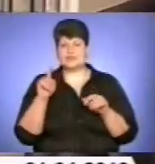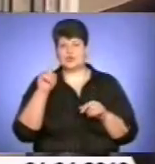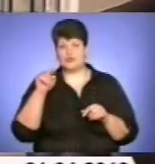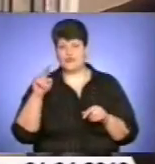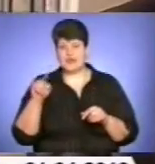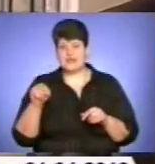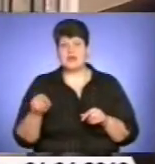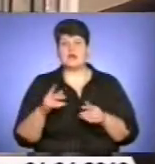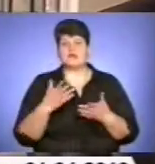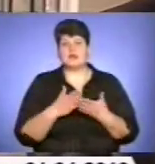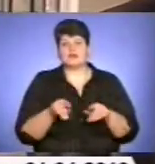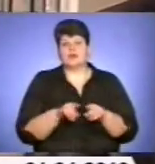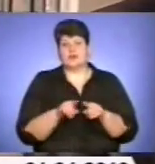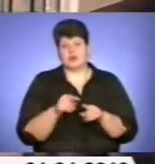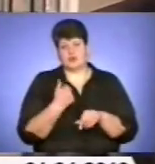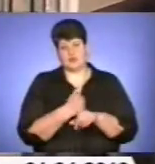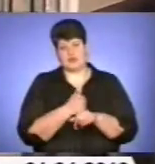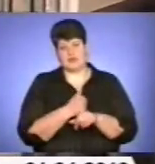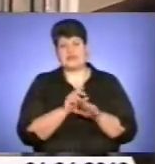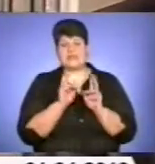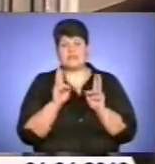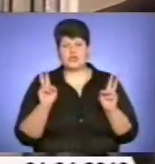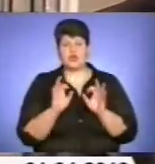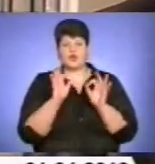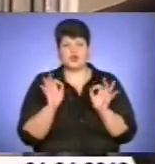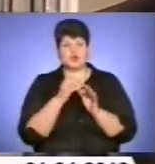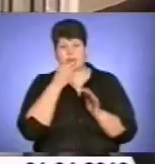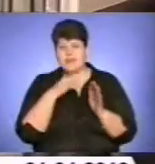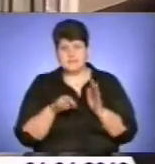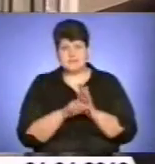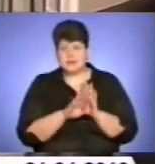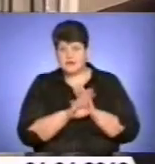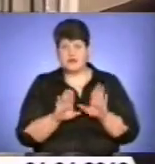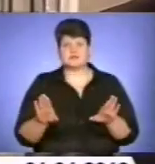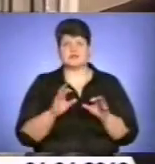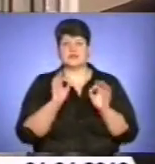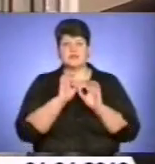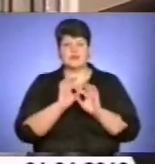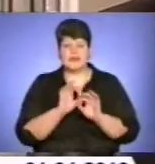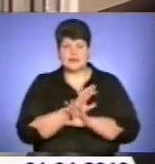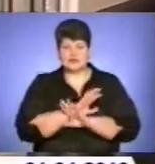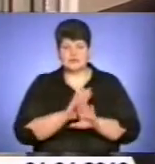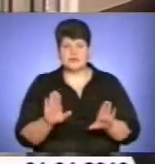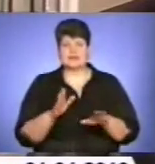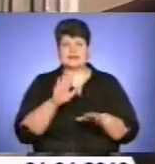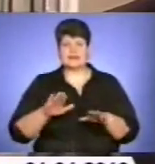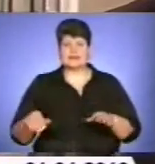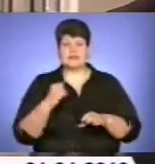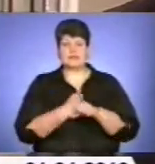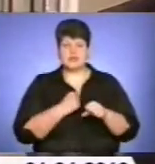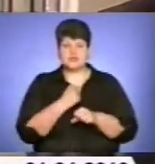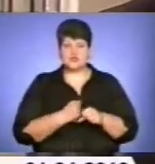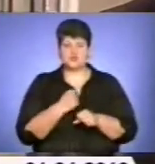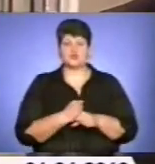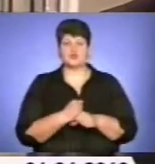ідентична основному. Тобто, ніхто нічого не підказує, ніхто нічого не розказує. Учні працюють, учні